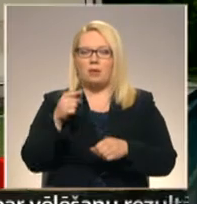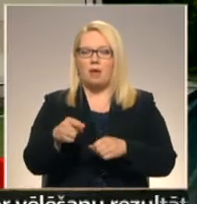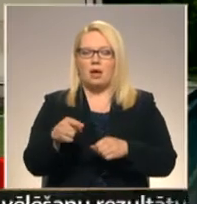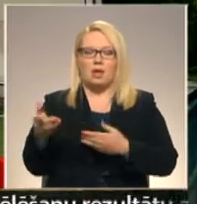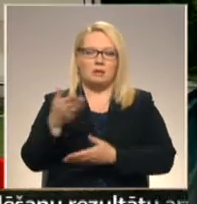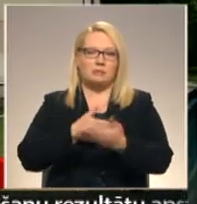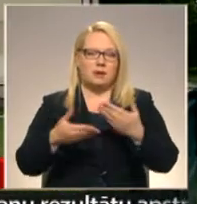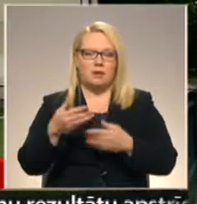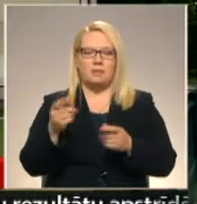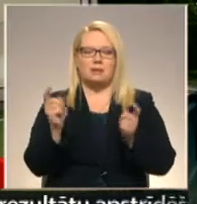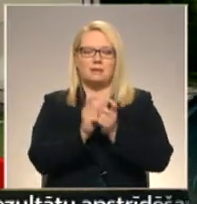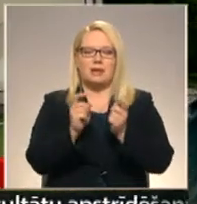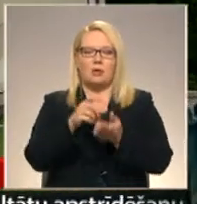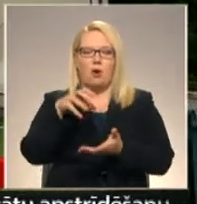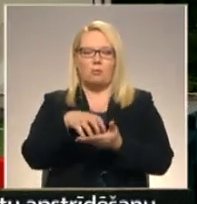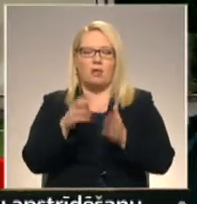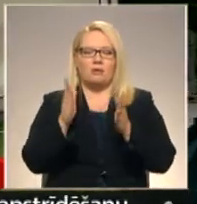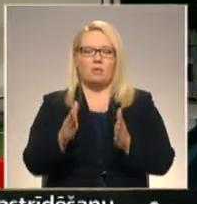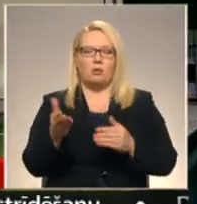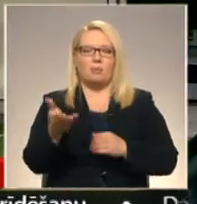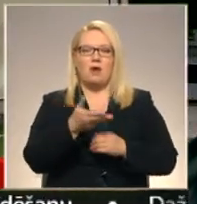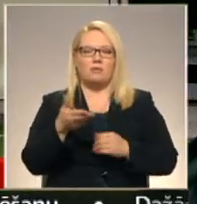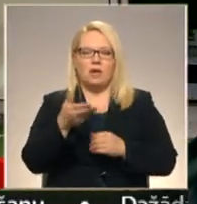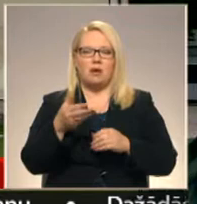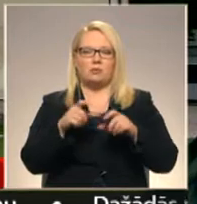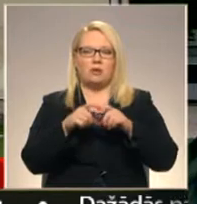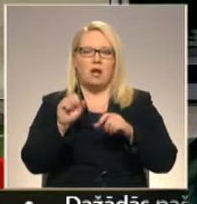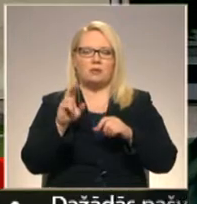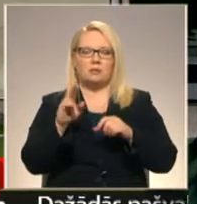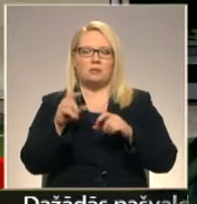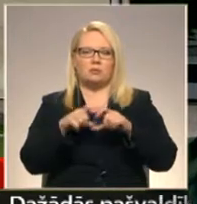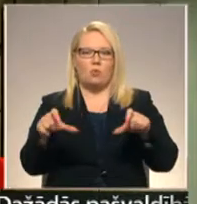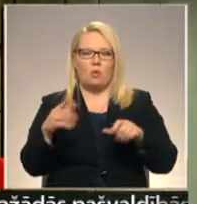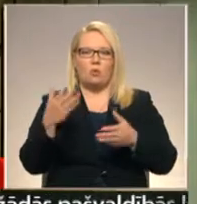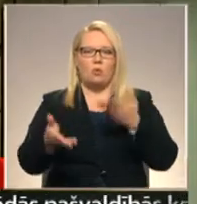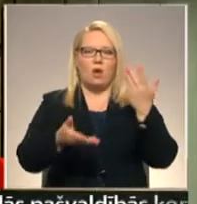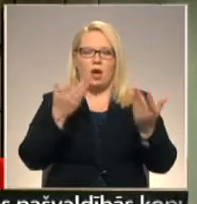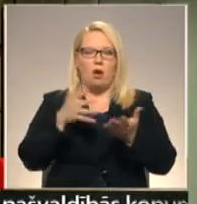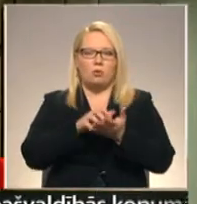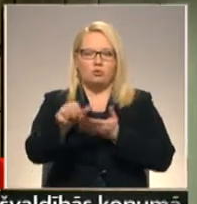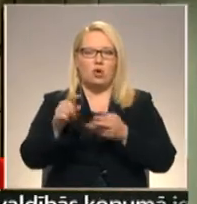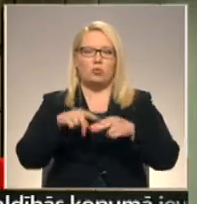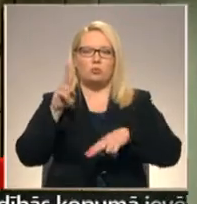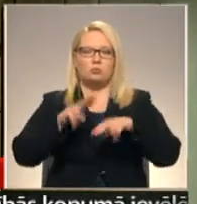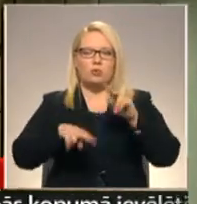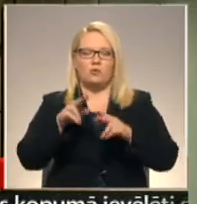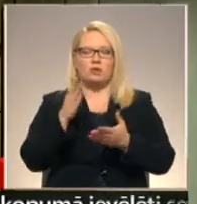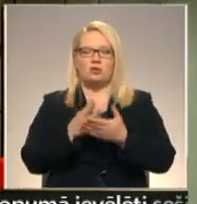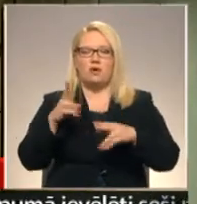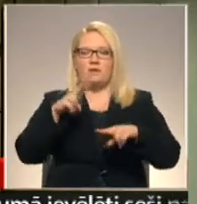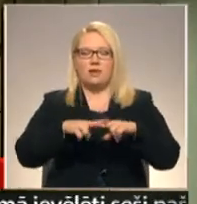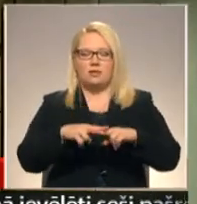partnerībai par strīdus objektu varētu kļūt pļauniekā un sākuma skolu, par kuras nojaukšanu un uzbūvēšanu nesos šajā vietā